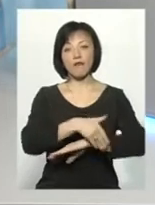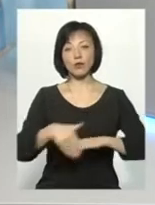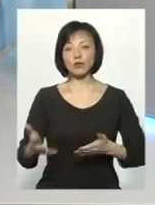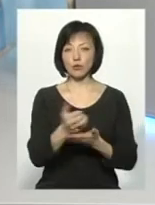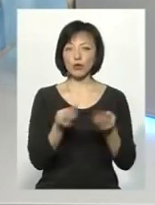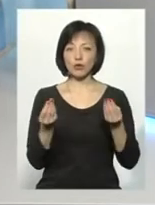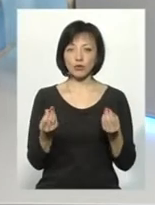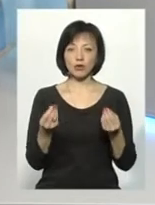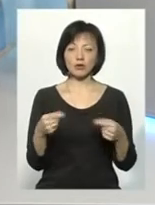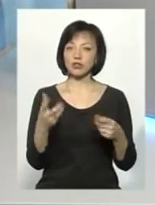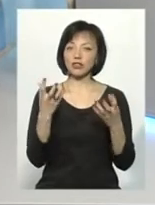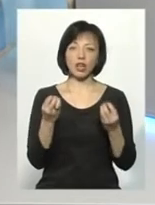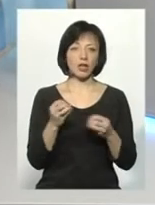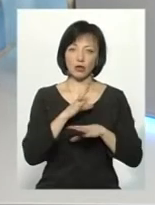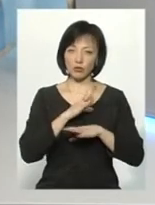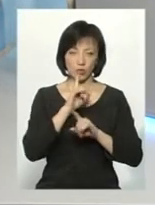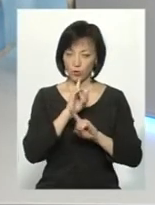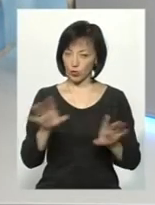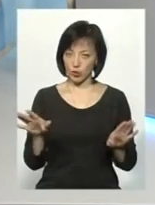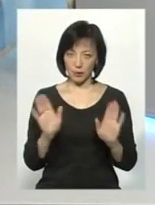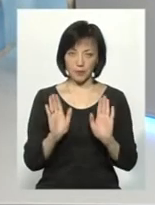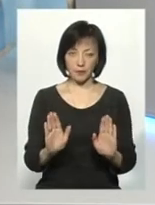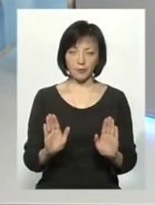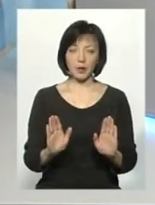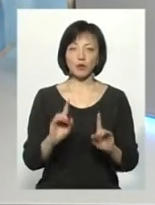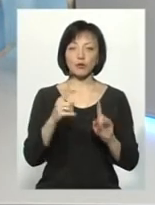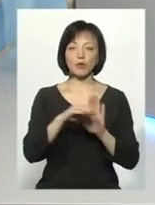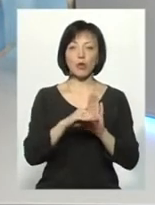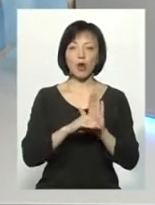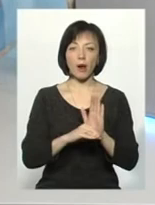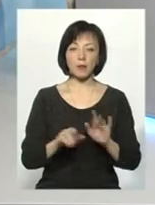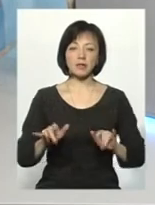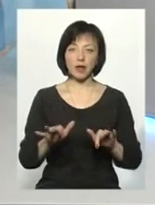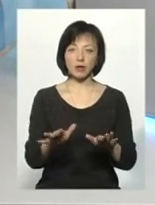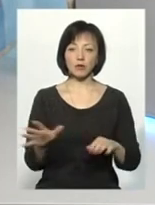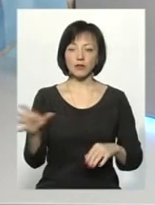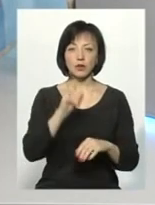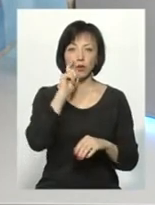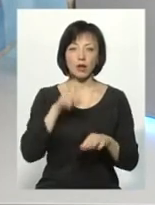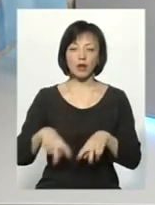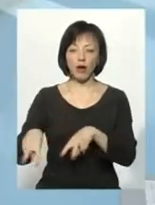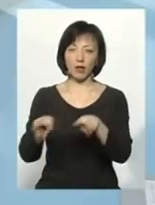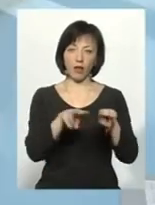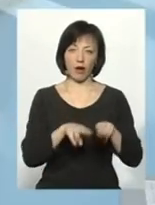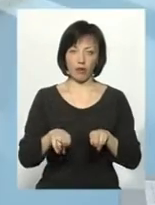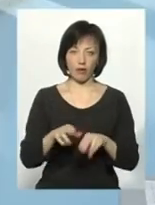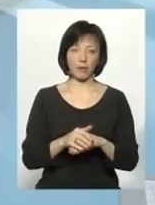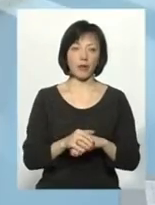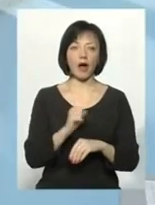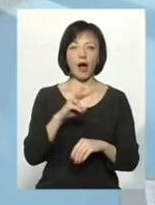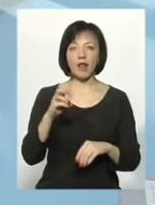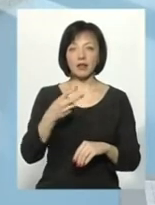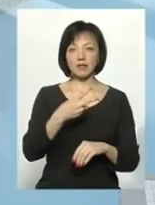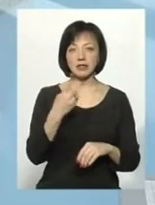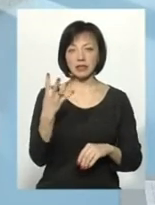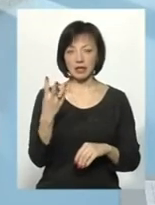збору коштів, як такого, ще не відбуватиметься. Тому що програма заходів, вона по всій Україні однакова. Але 23